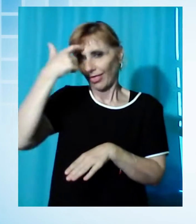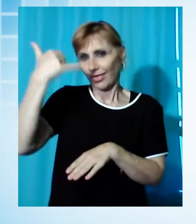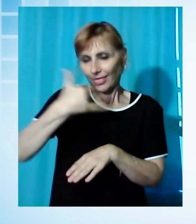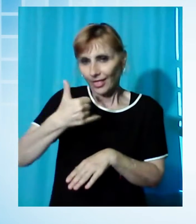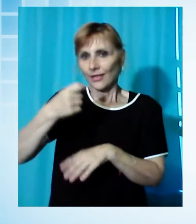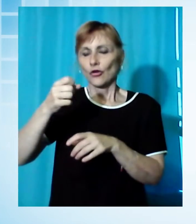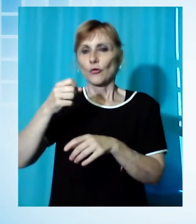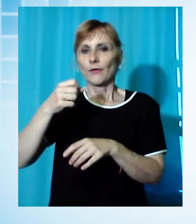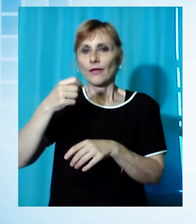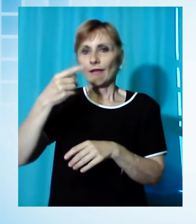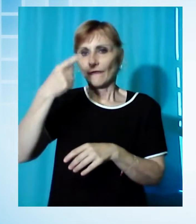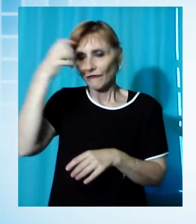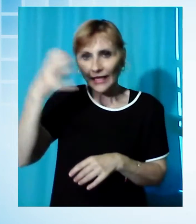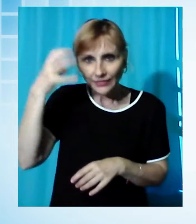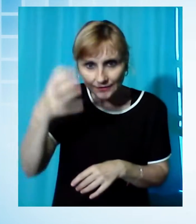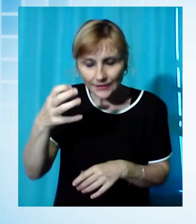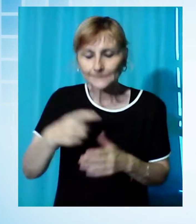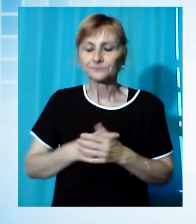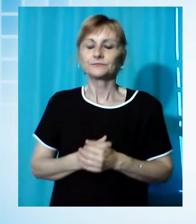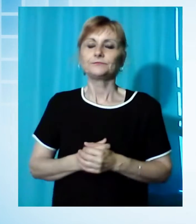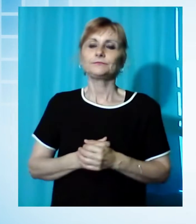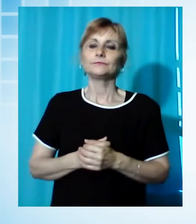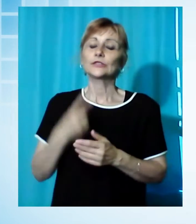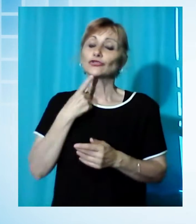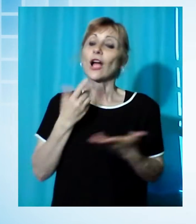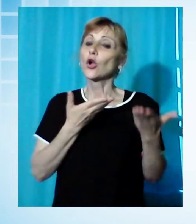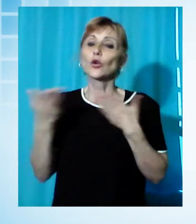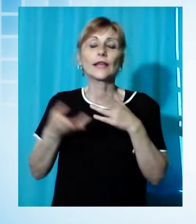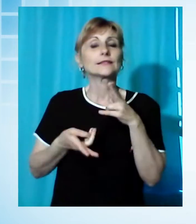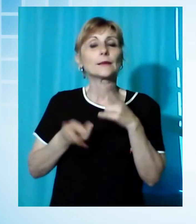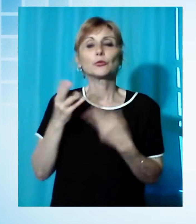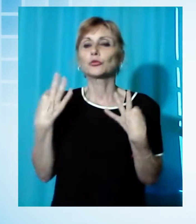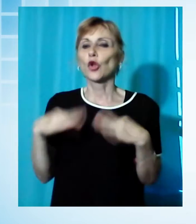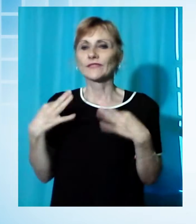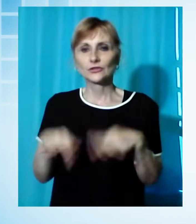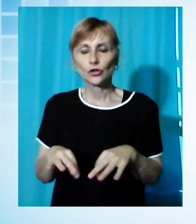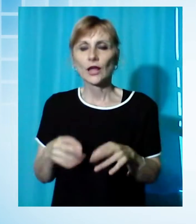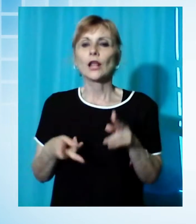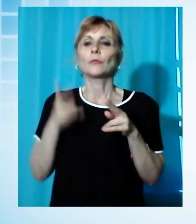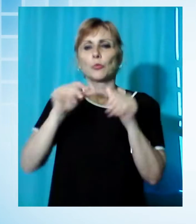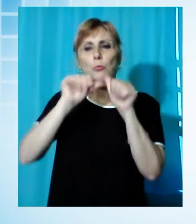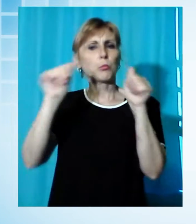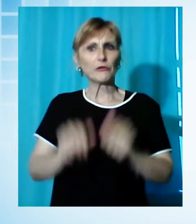sempre più professionale, sempre più performante con la nostra